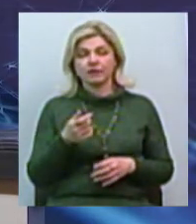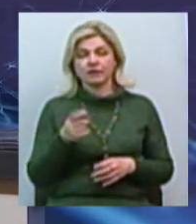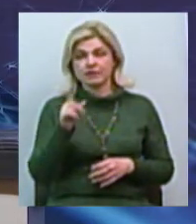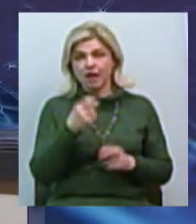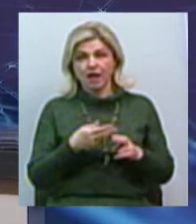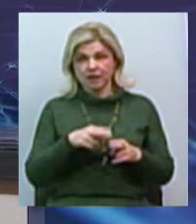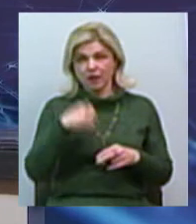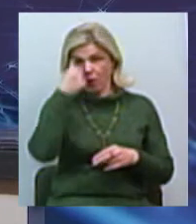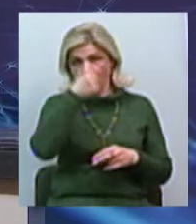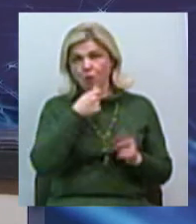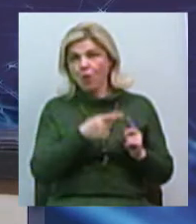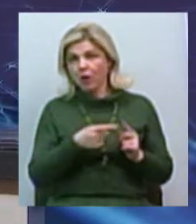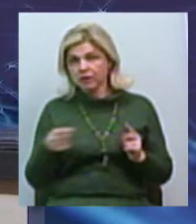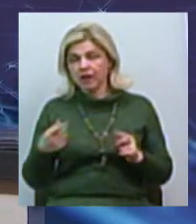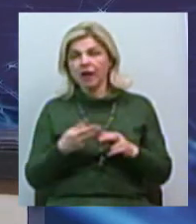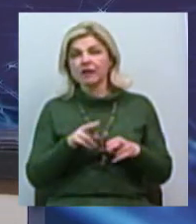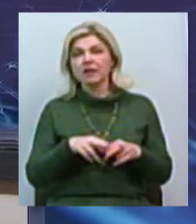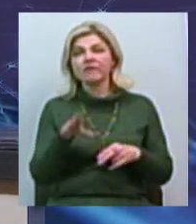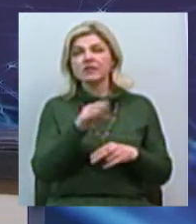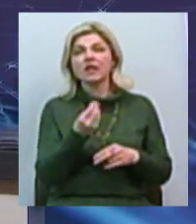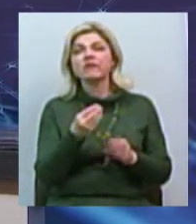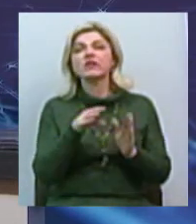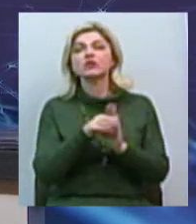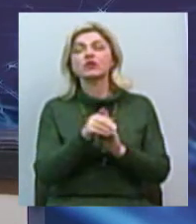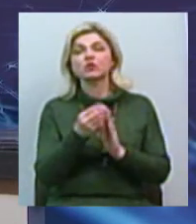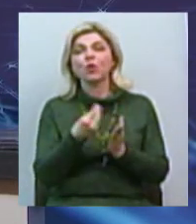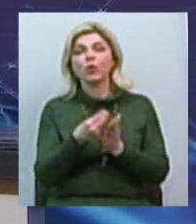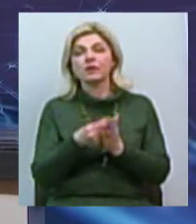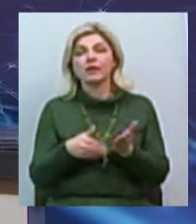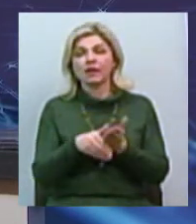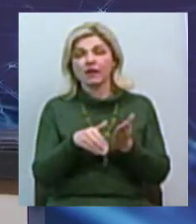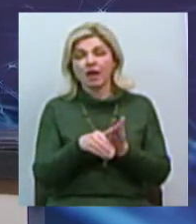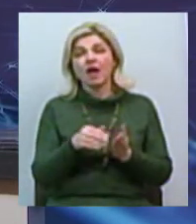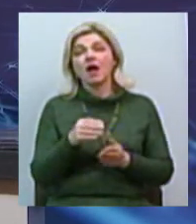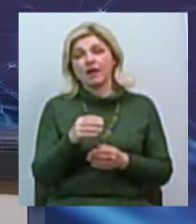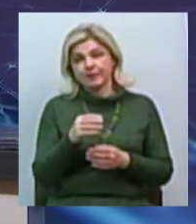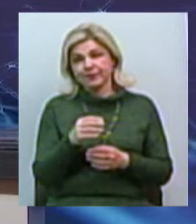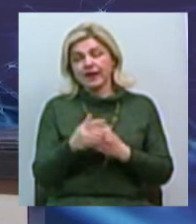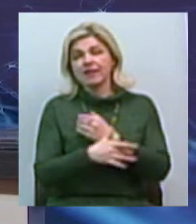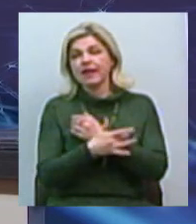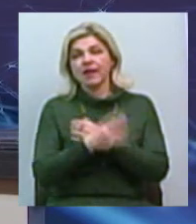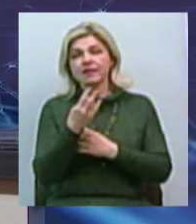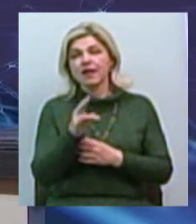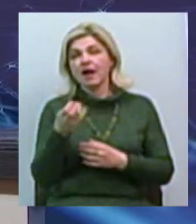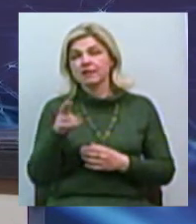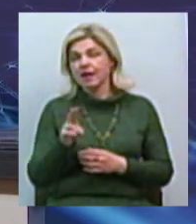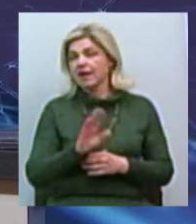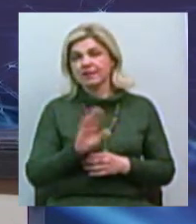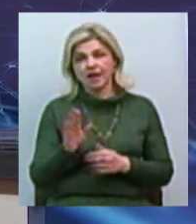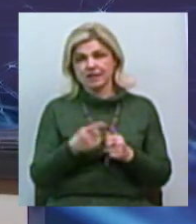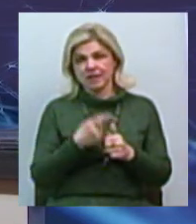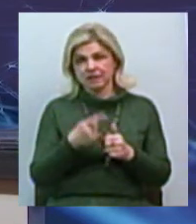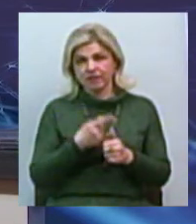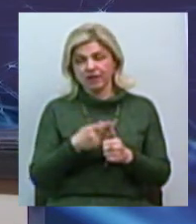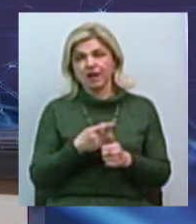годи ці інвестиційні няні, вони у нас завжди були. Тільки вони у нас називались не нянями, а інвестиційними